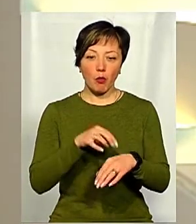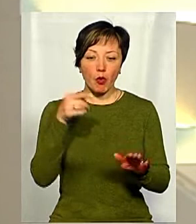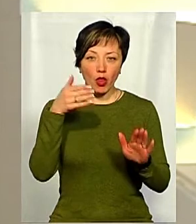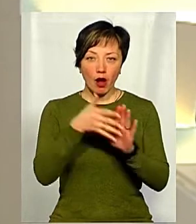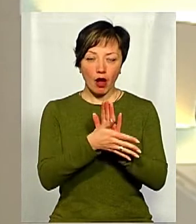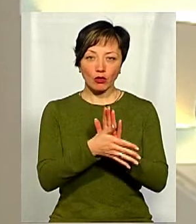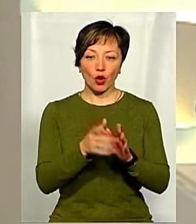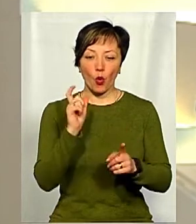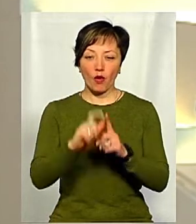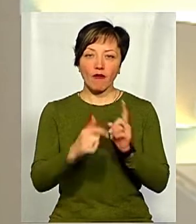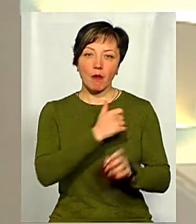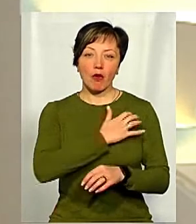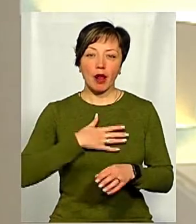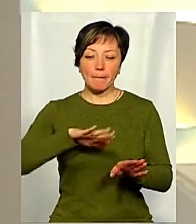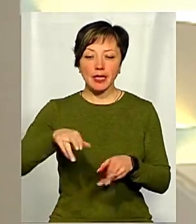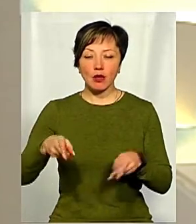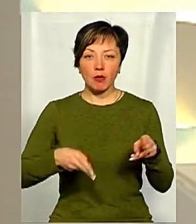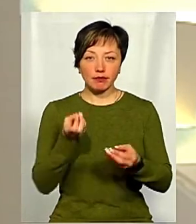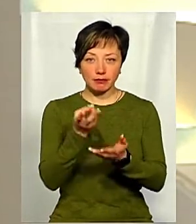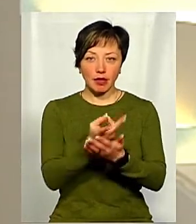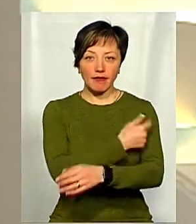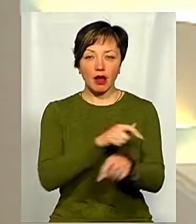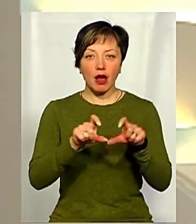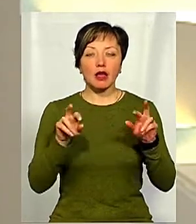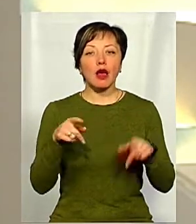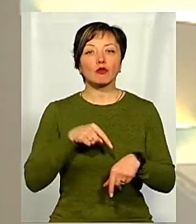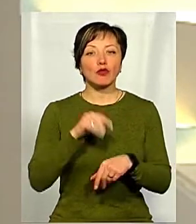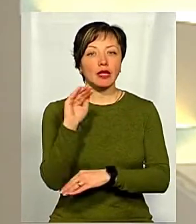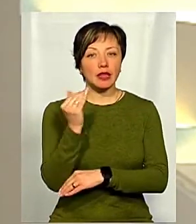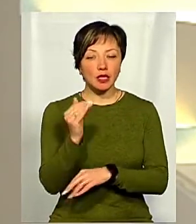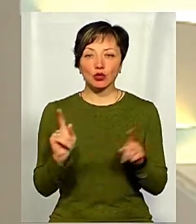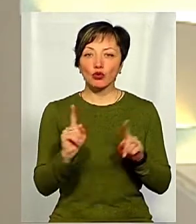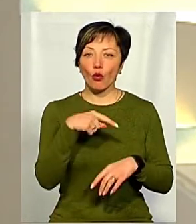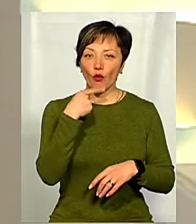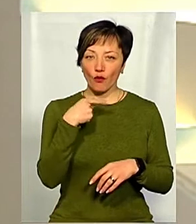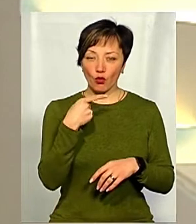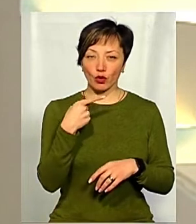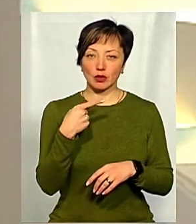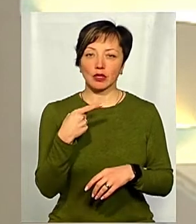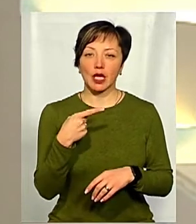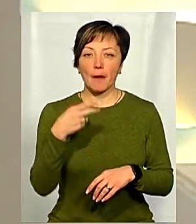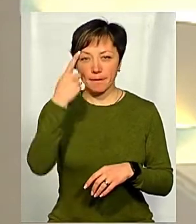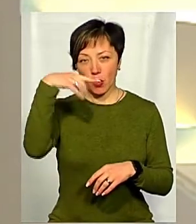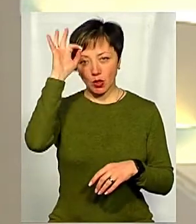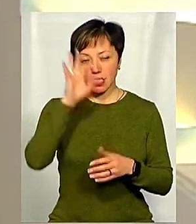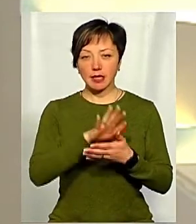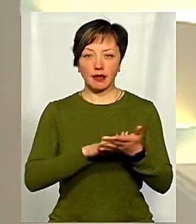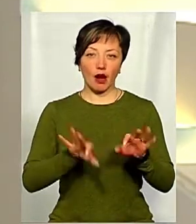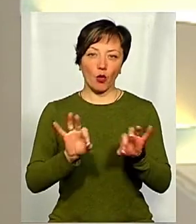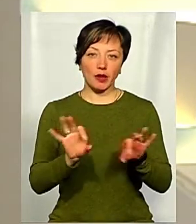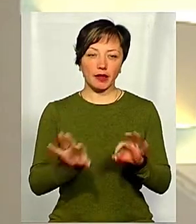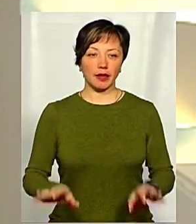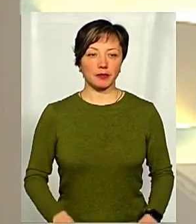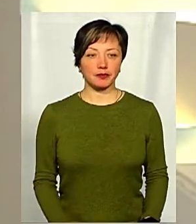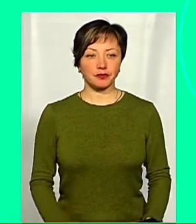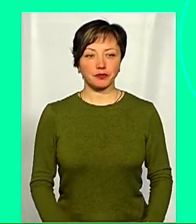поранення після операції зараз перебуває у лікарні. Як почувається дитина та що говорять поліцейські – далі у коментарі.